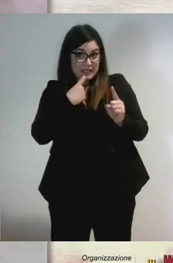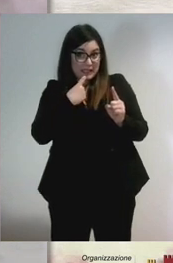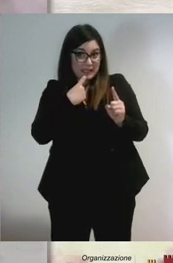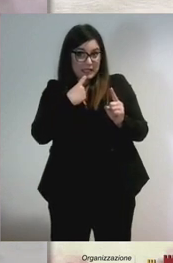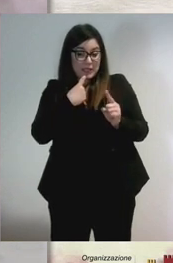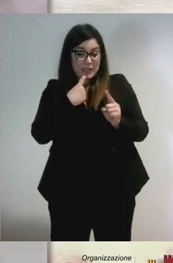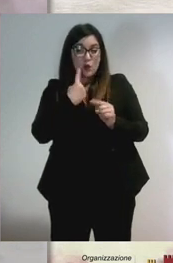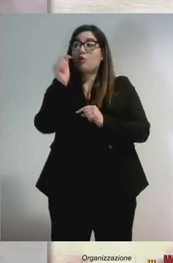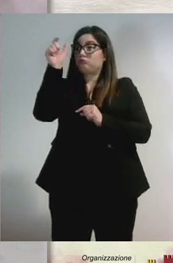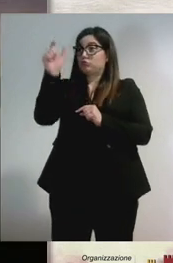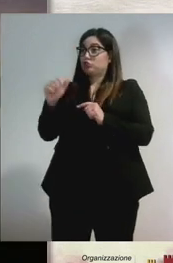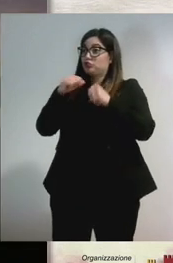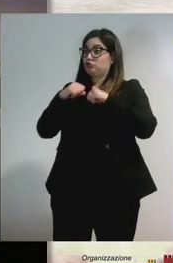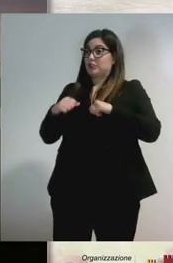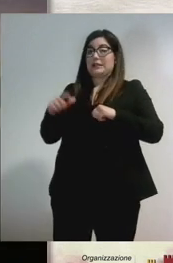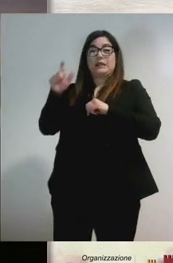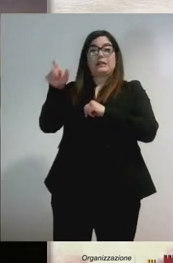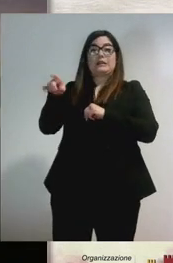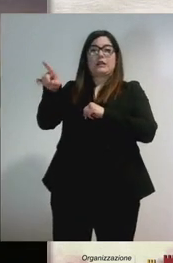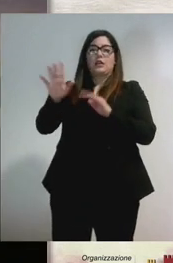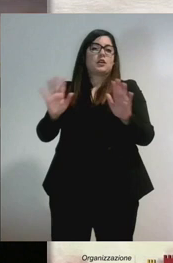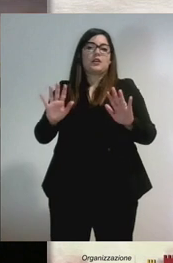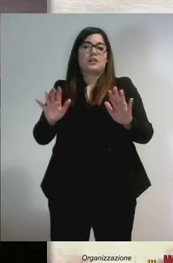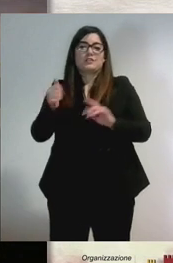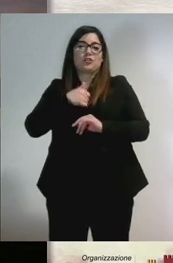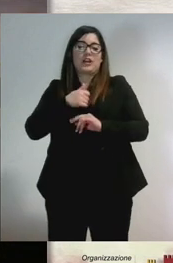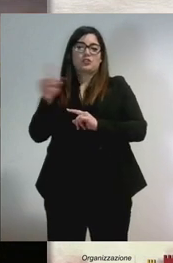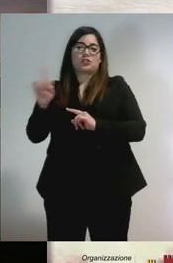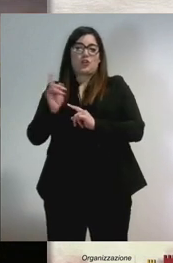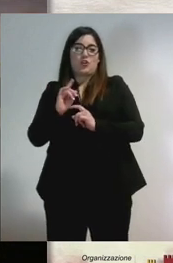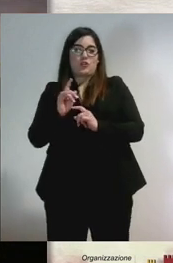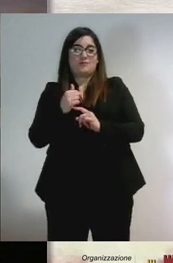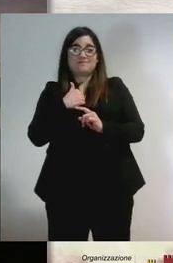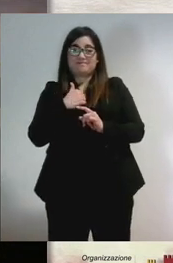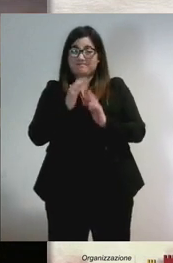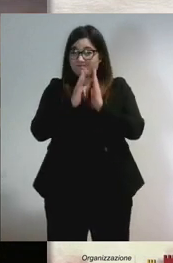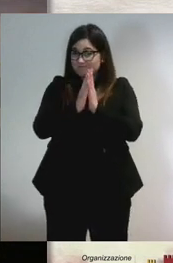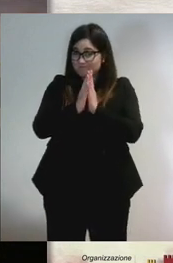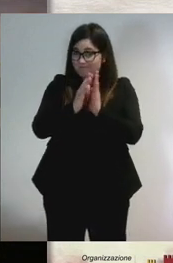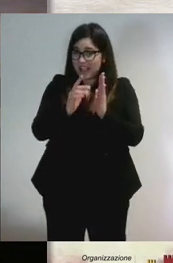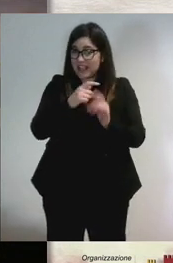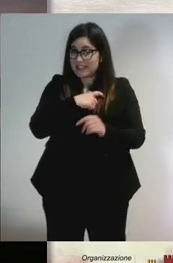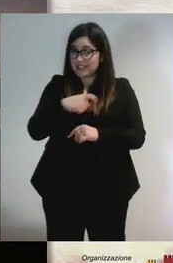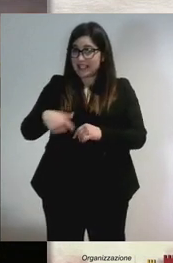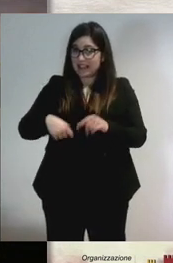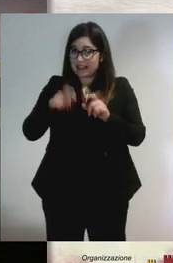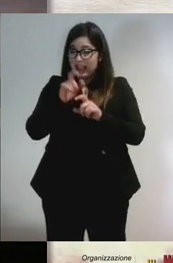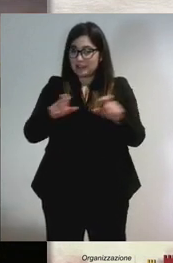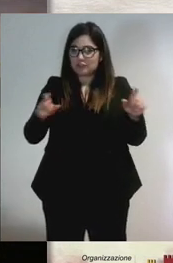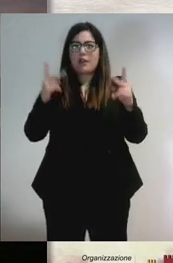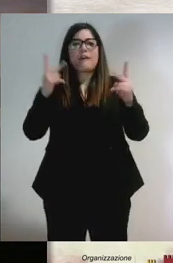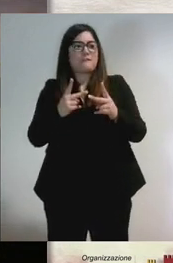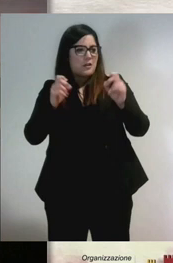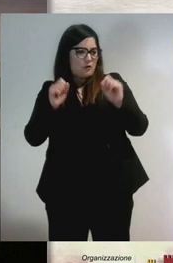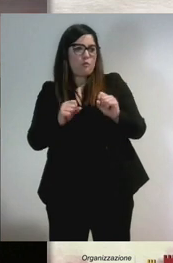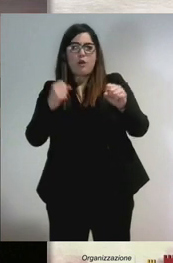italiano, il singolo soggetto. Ma io pregherei ai sindaci, oltre che di apprezzare tutto il lavoro che